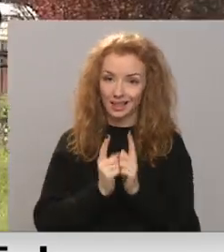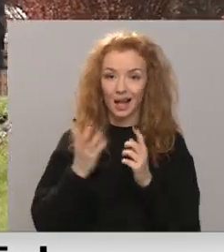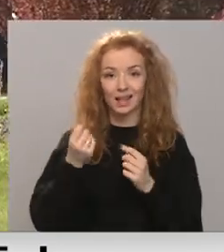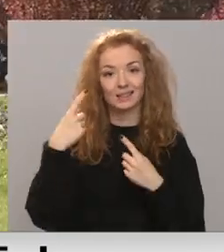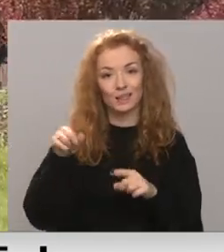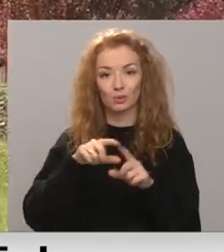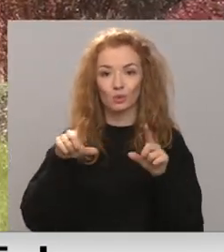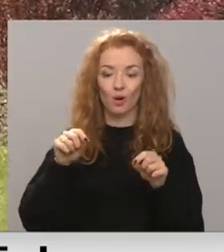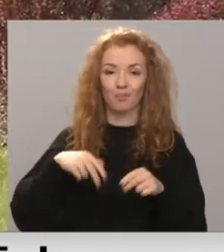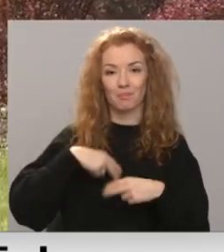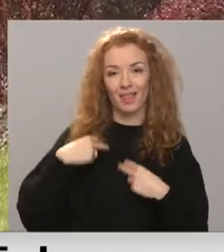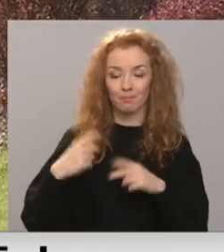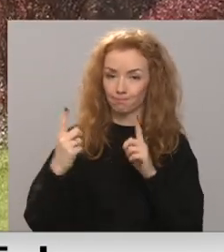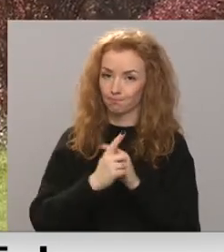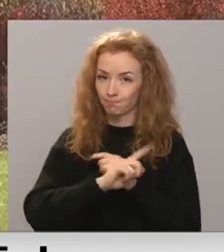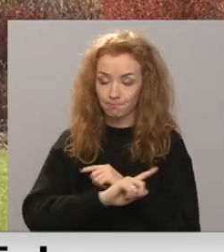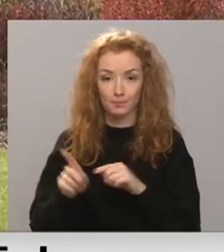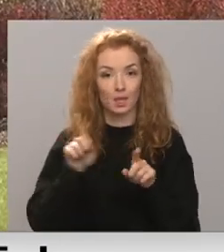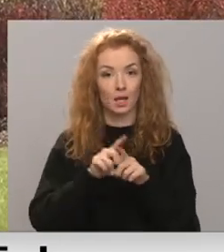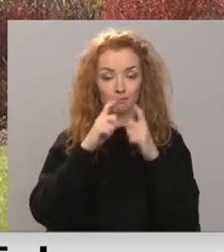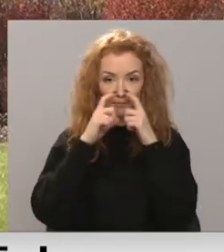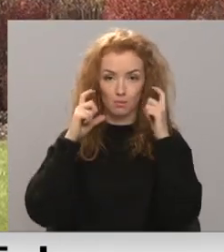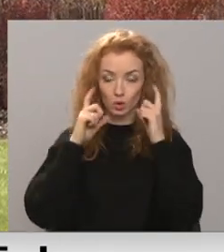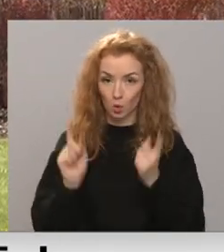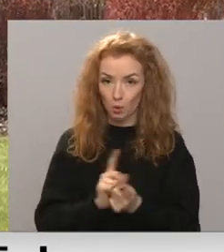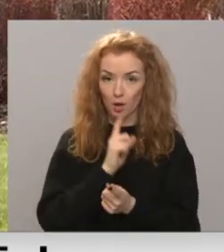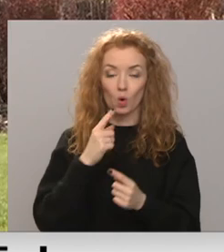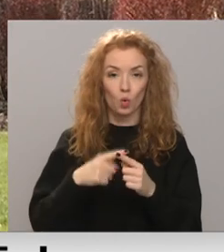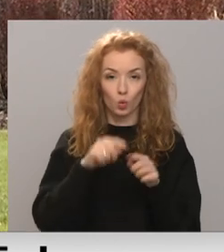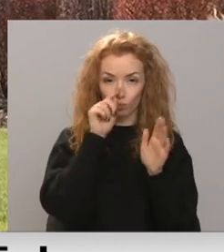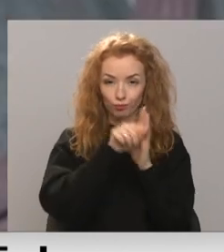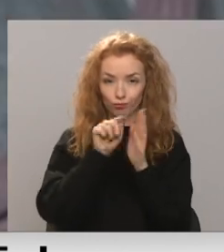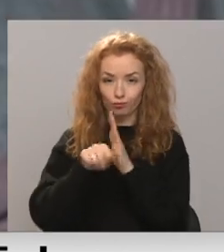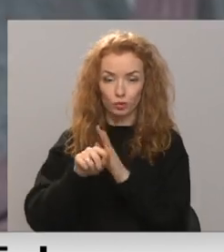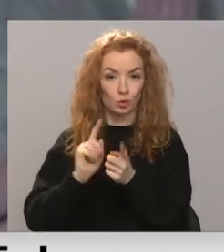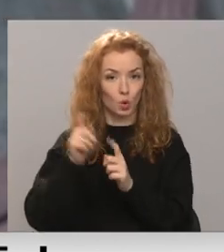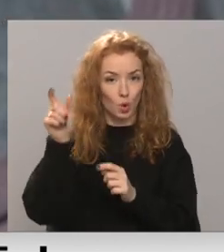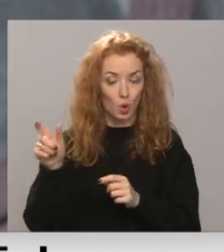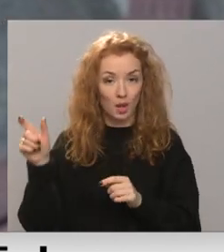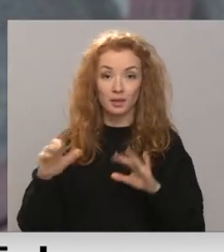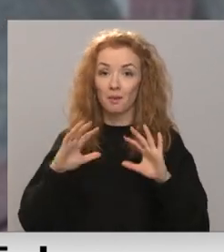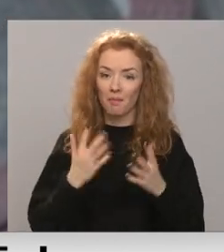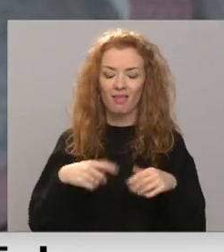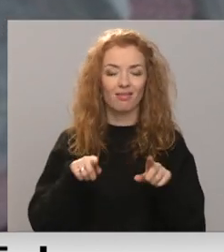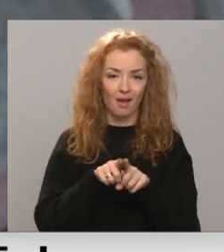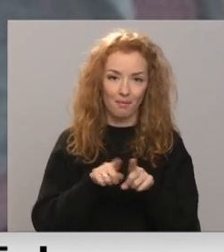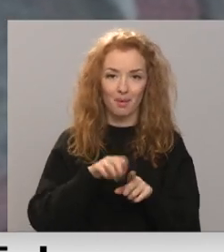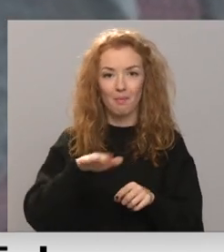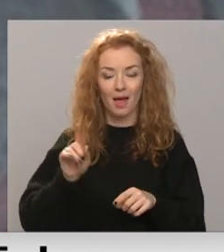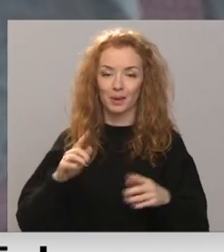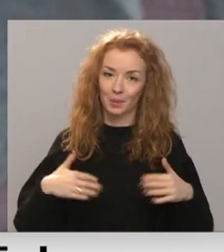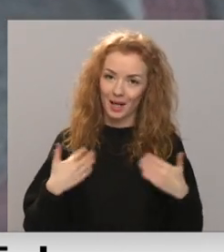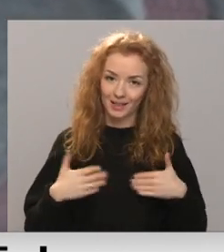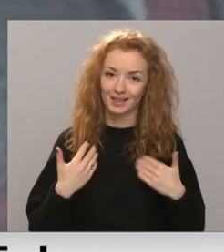klašu kolektīviem. Jālietos sejas maskas. Kārtību rūpīgi uzrauga skolotājs, taču tas nespēja mazināt bērnu prieku